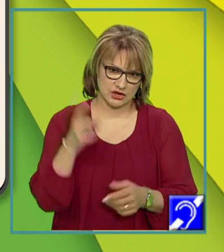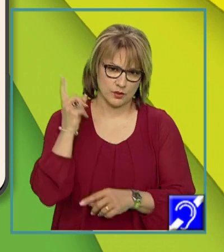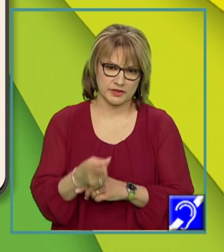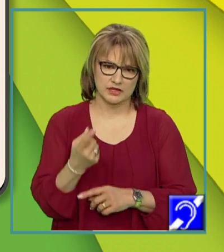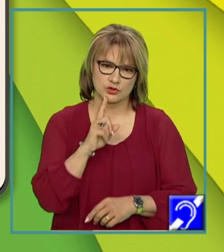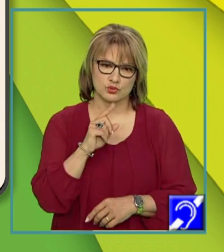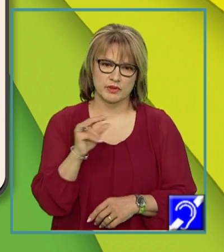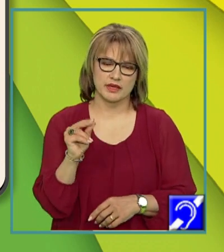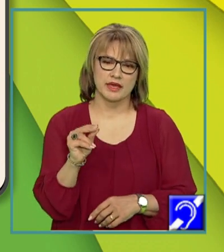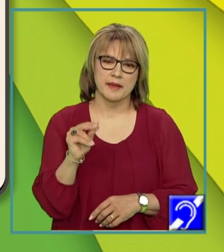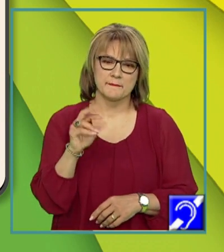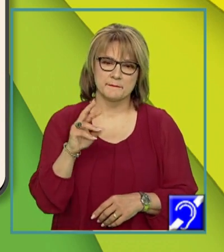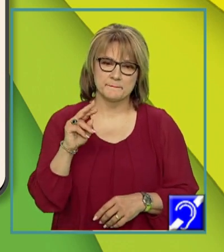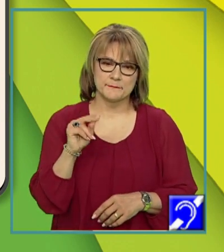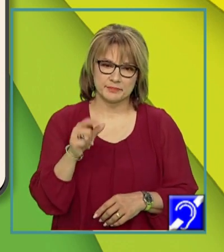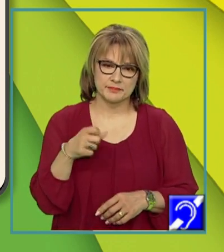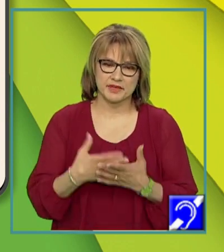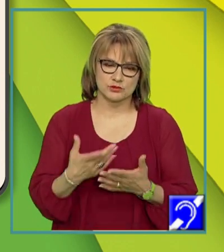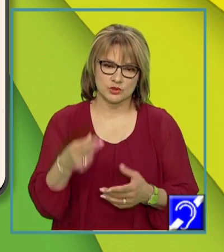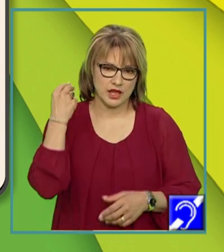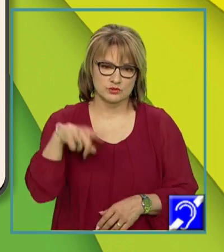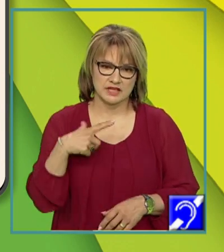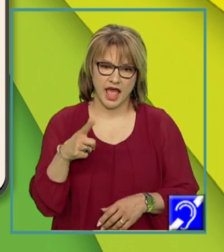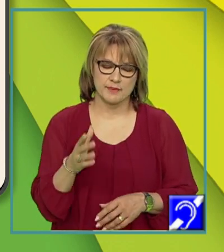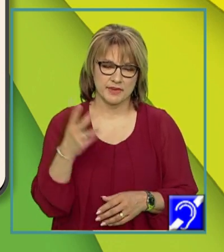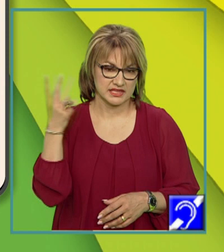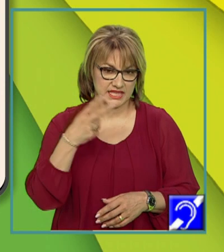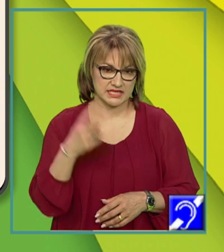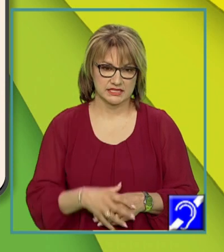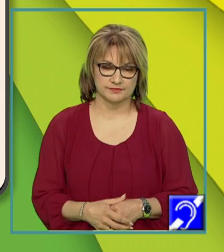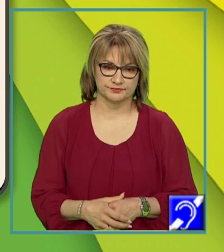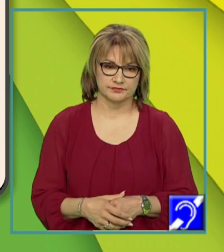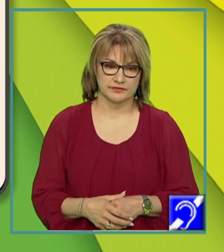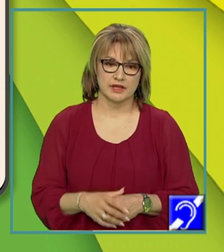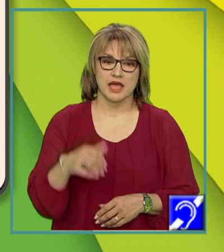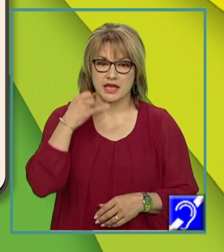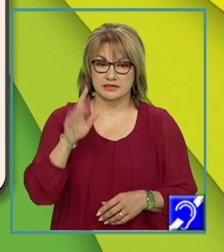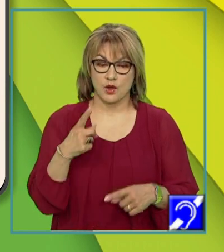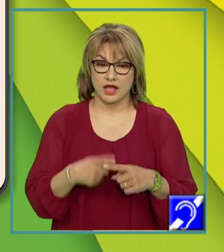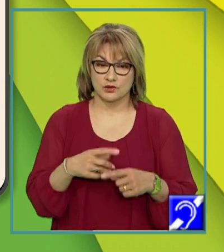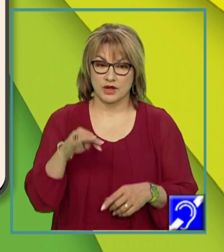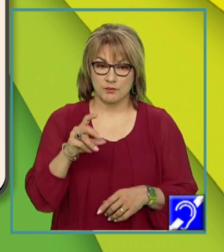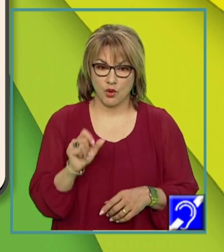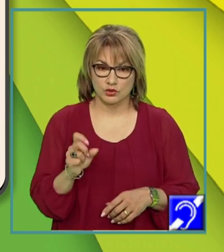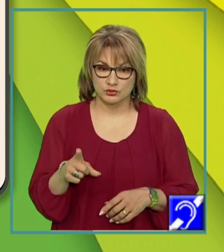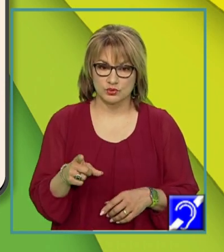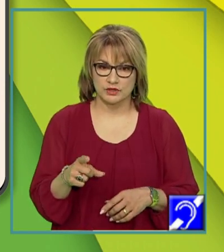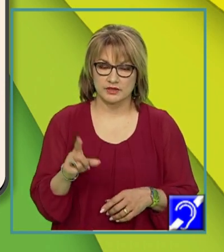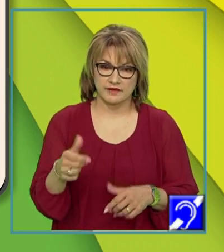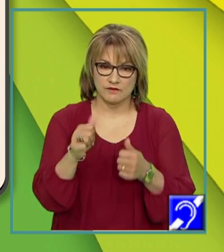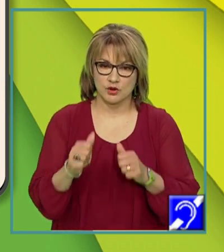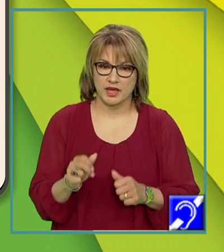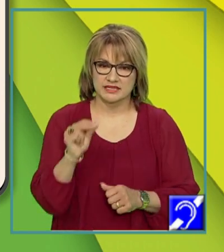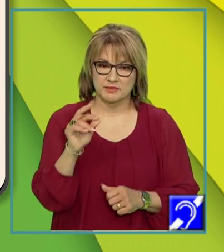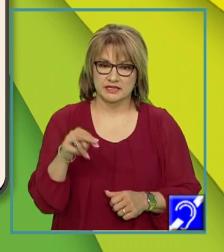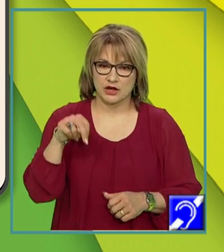predicativ pentru ca enunțul să aibă sens. Când dau categoria modului, formează predicatul nominal împreună